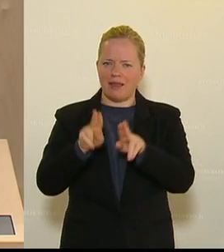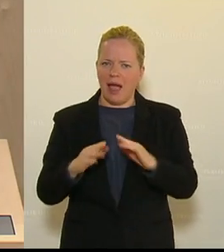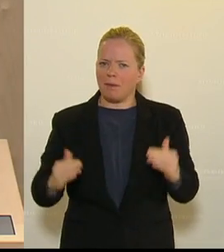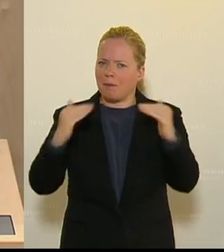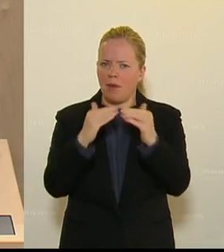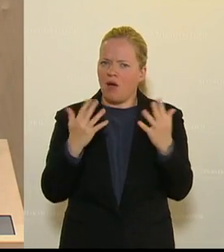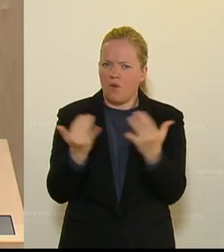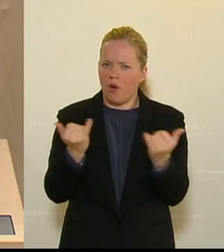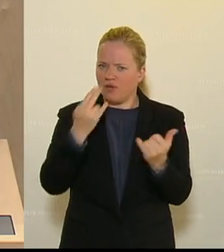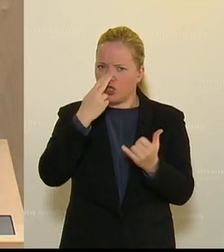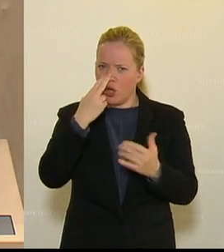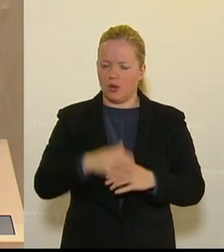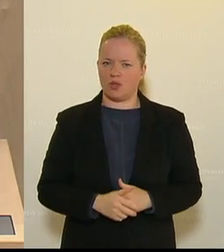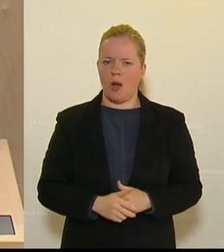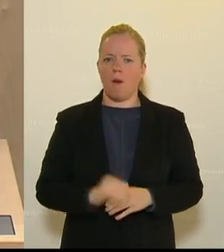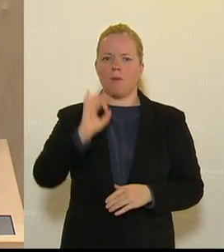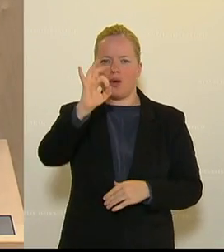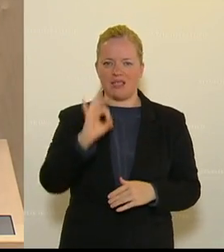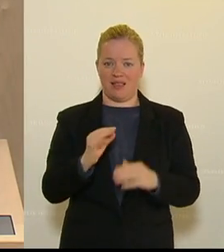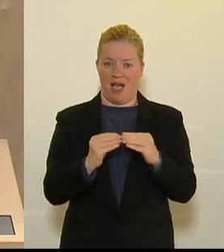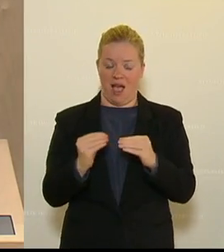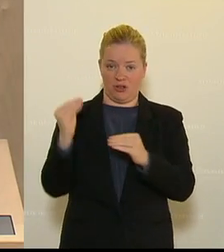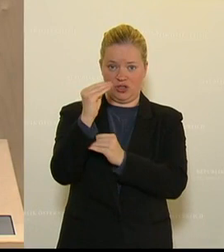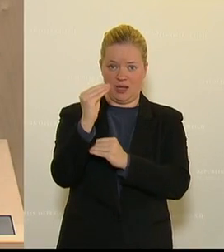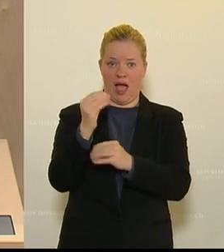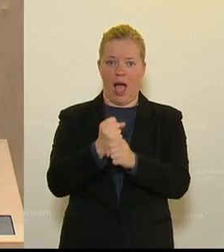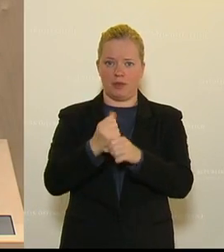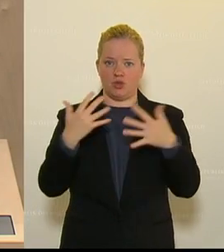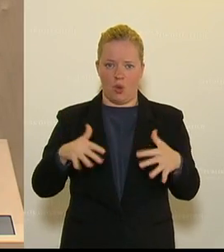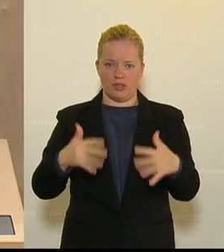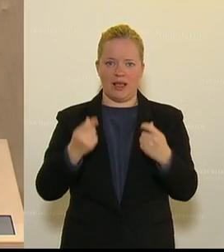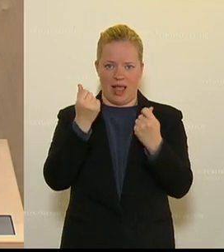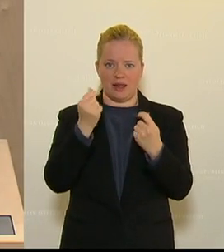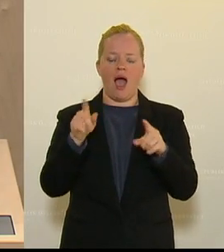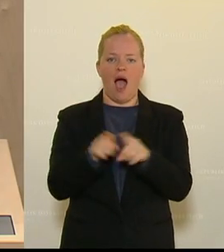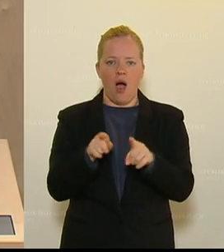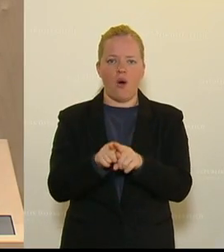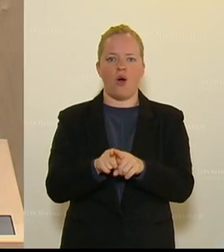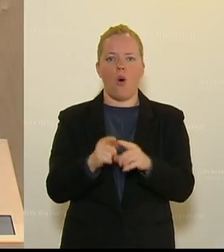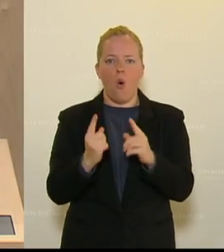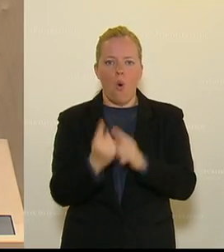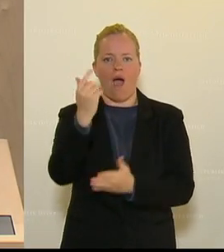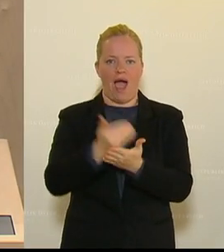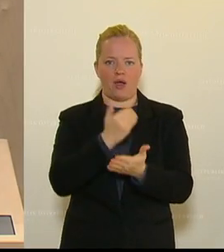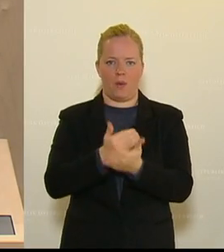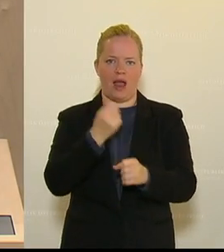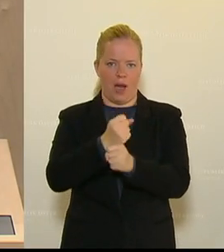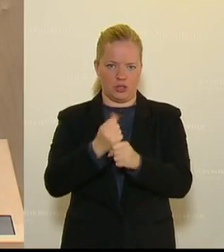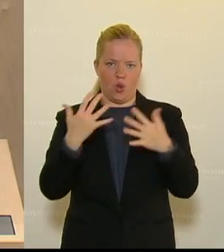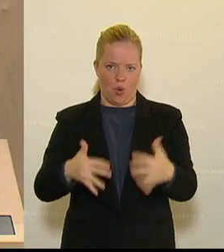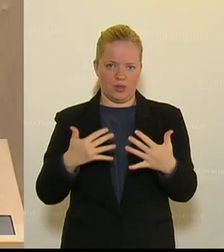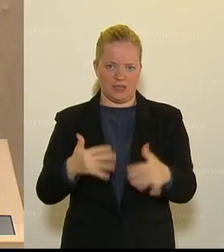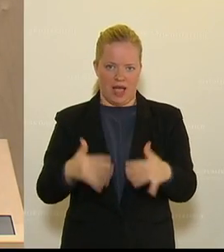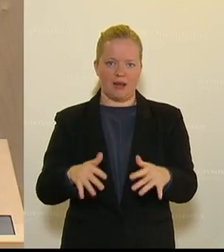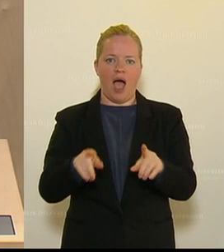Ein prozentueller Anstieg des Arbeitslosengeldes stärkt die hohen Einkommen auch in der Arbeitslosigkeit wesentlich mehr